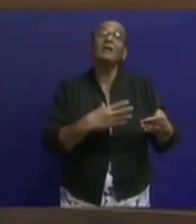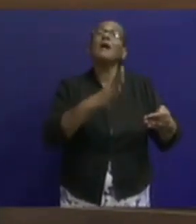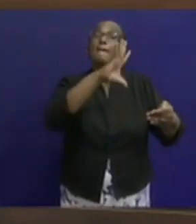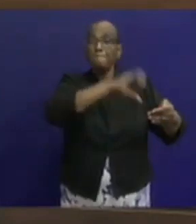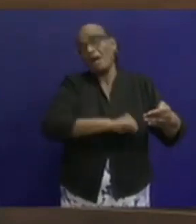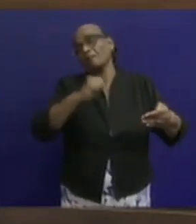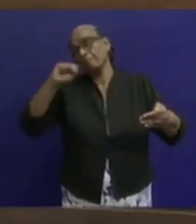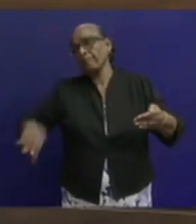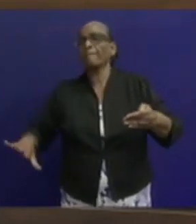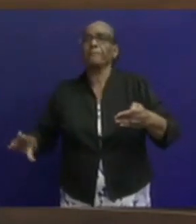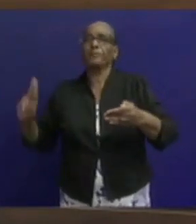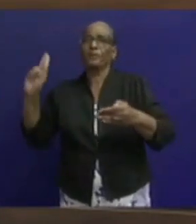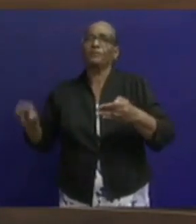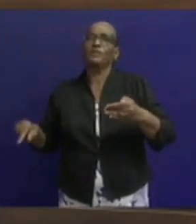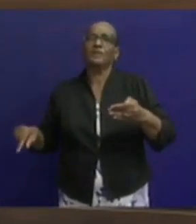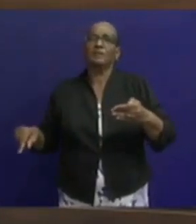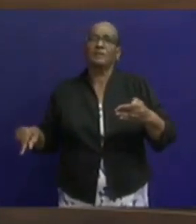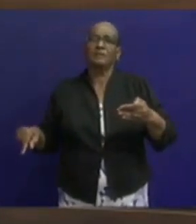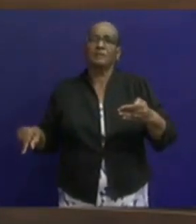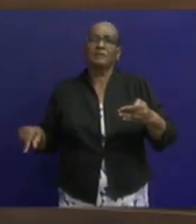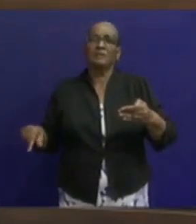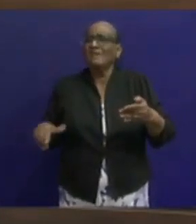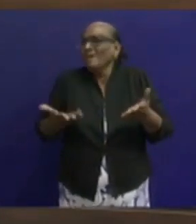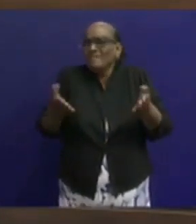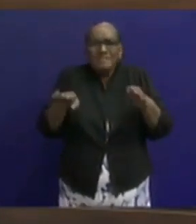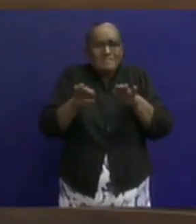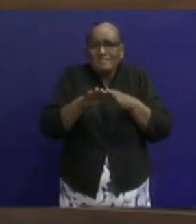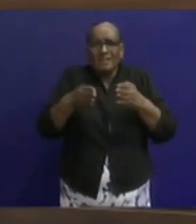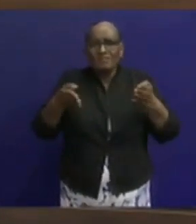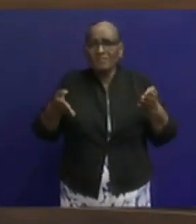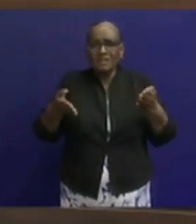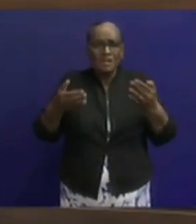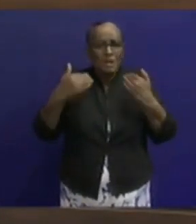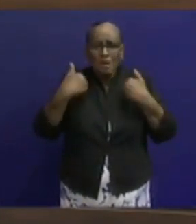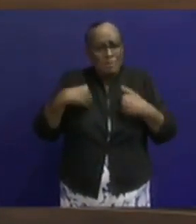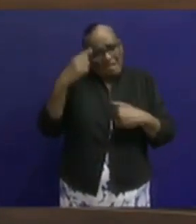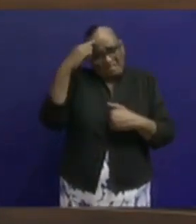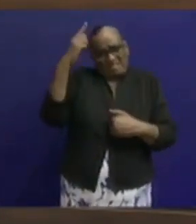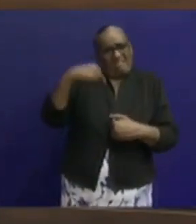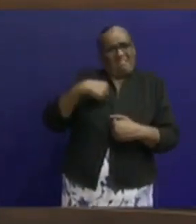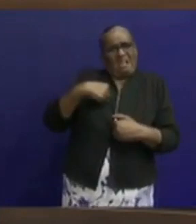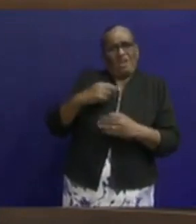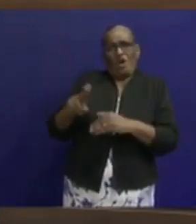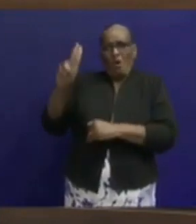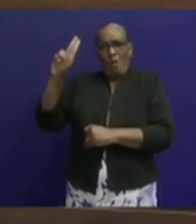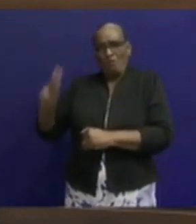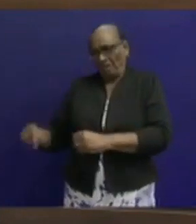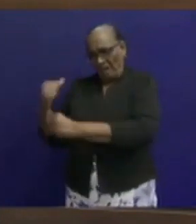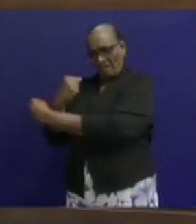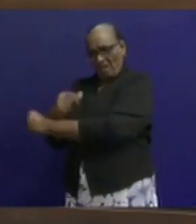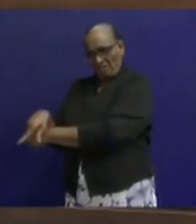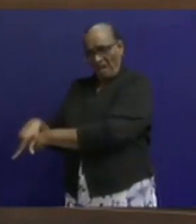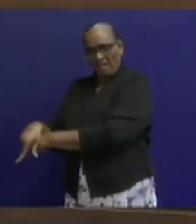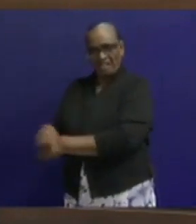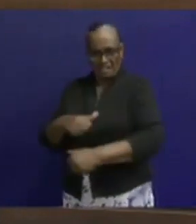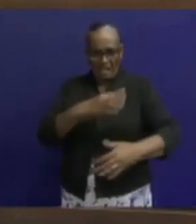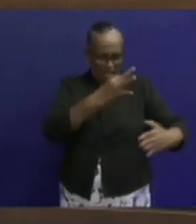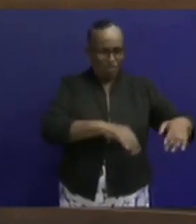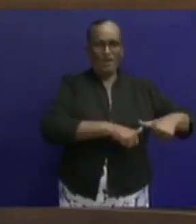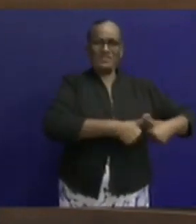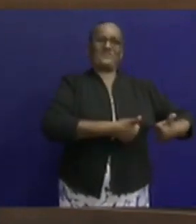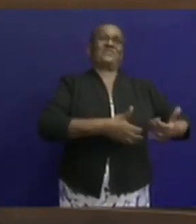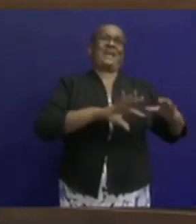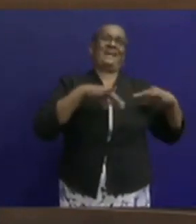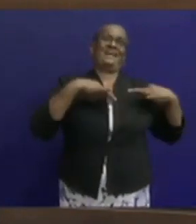overheidsquarantaine zetten. Dat is hetzelfde. Mensen hebben het idee dat overheidsquarantaine een gevangenis is en thuisquarantaine ben je